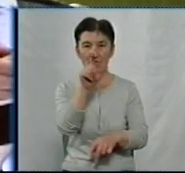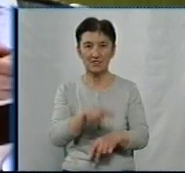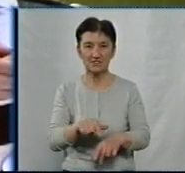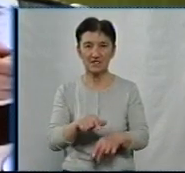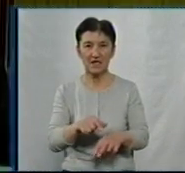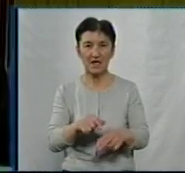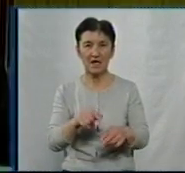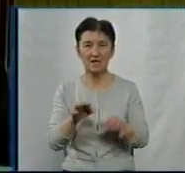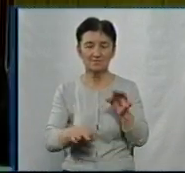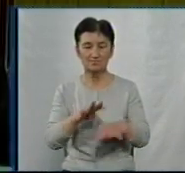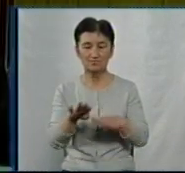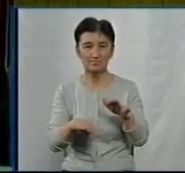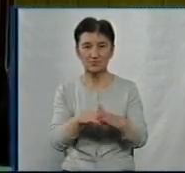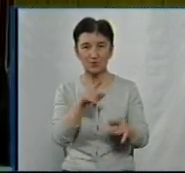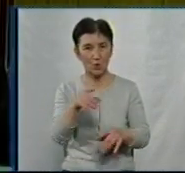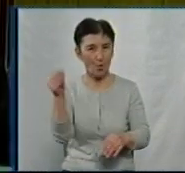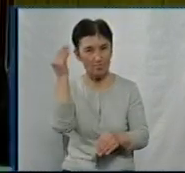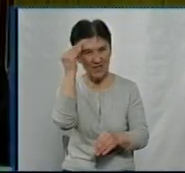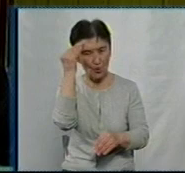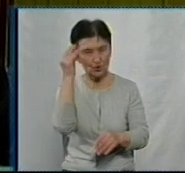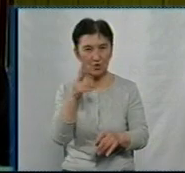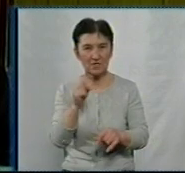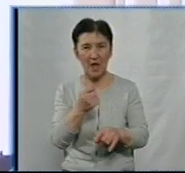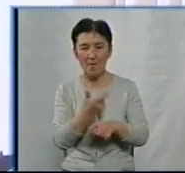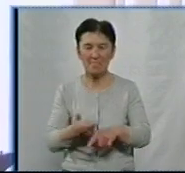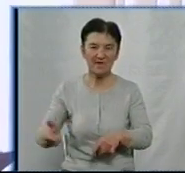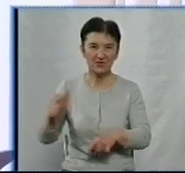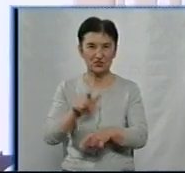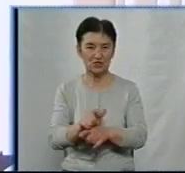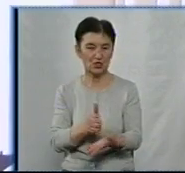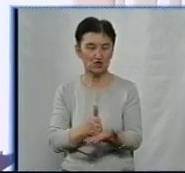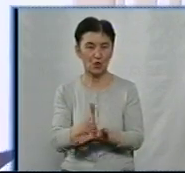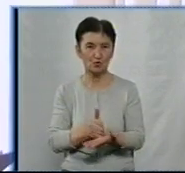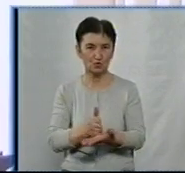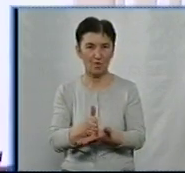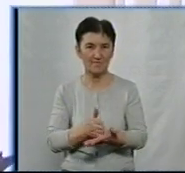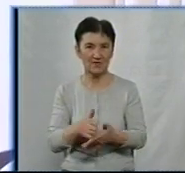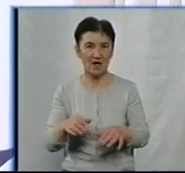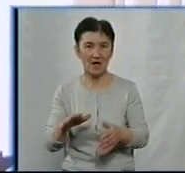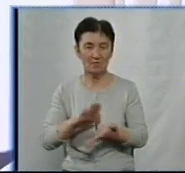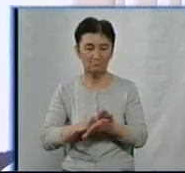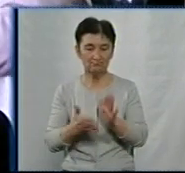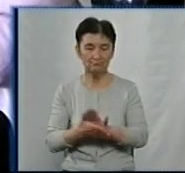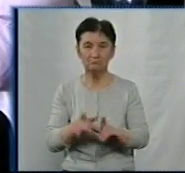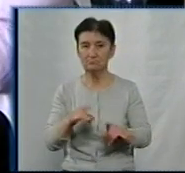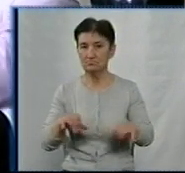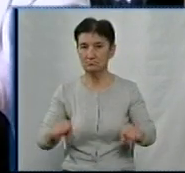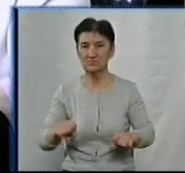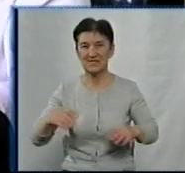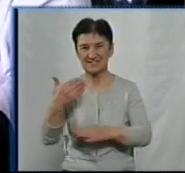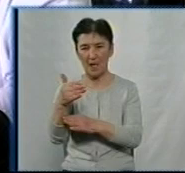запобіжний захід, його підозрюють у перевіщенні службових повноважень при затриманні 51-річного жителя села Знам'янка